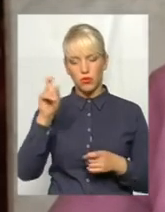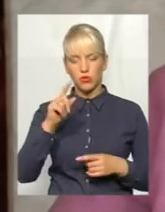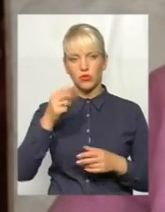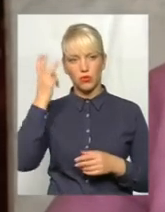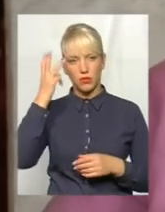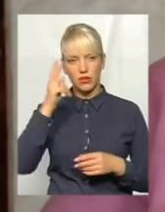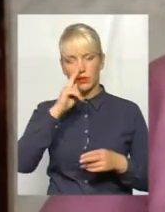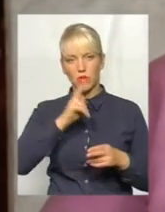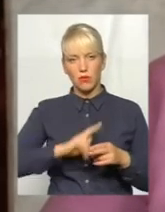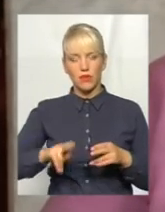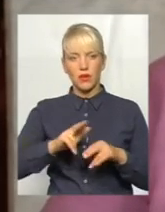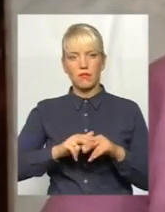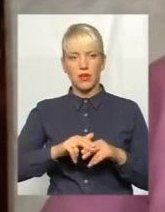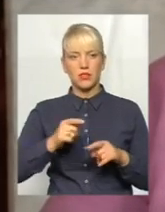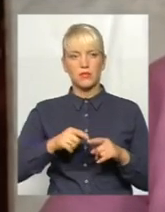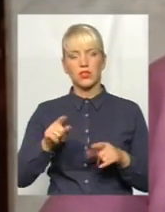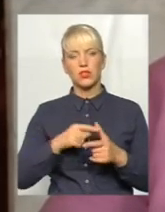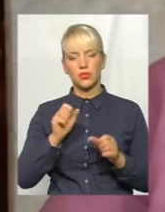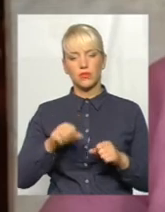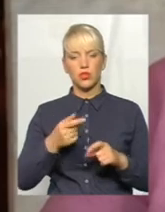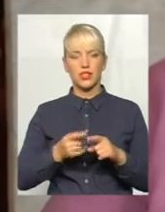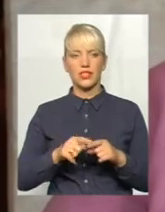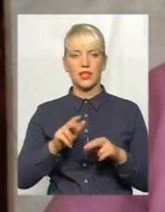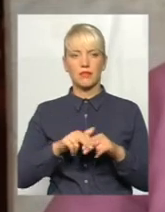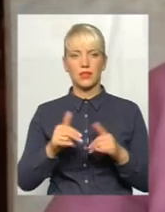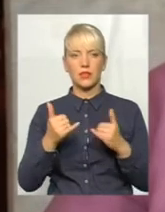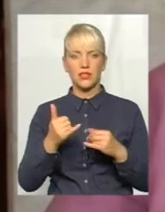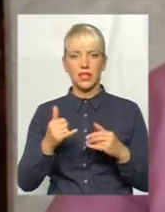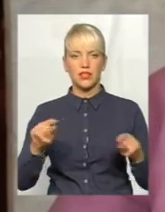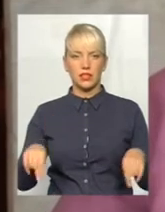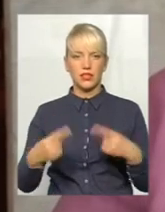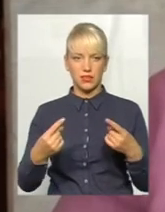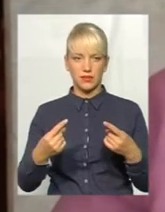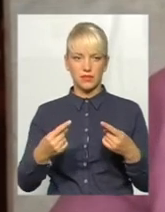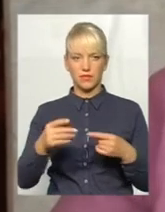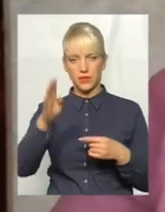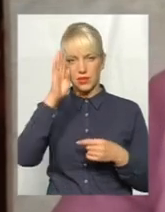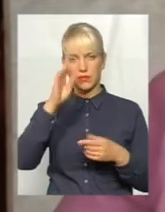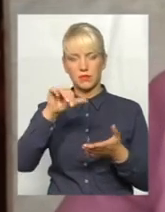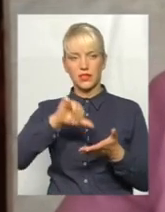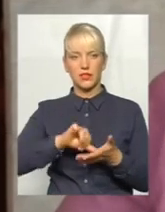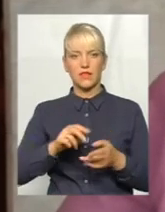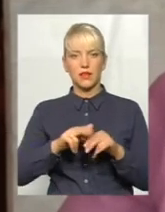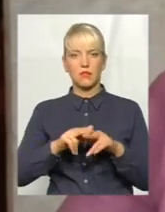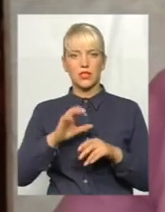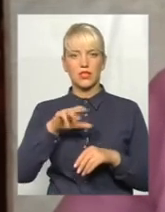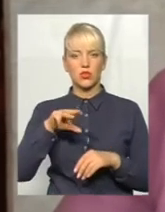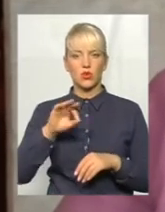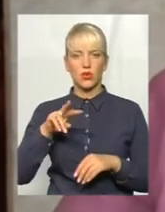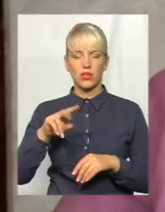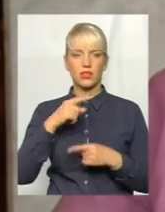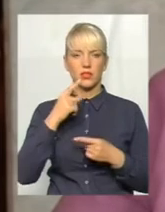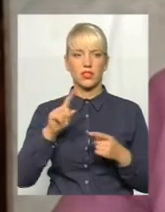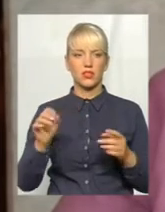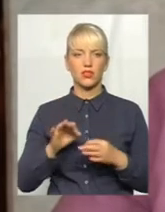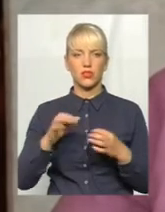пропав паспорт. І чи можна той паспорт зараз зробити? Цей представник паспортного стола сказав,